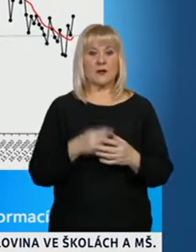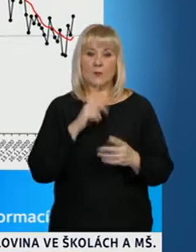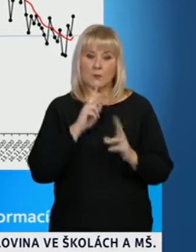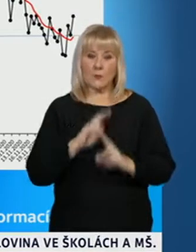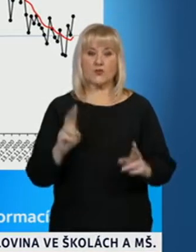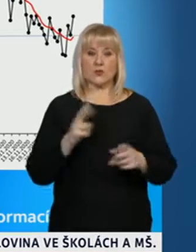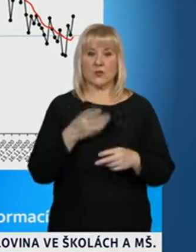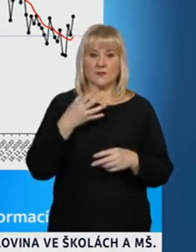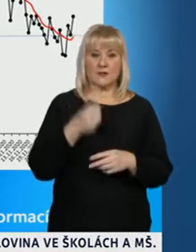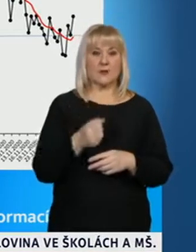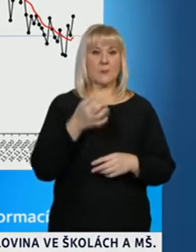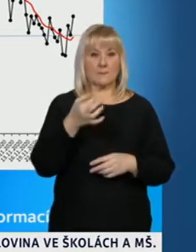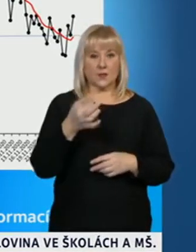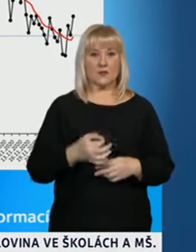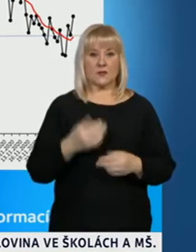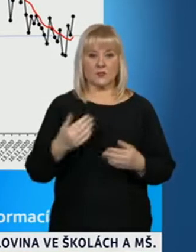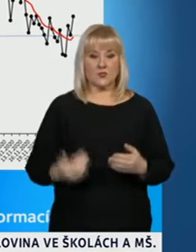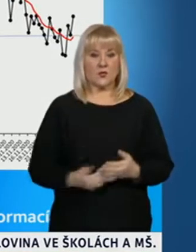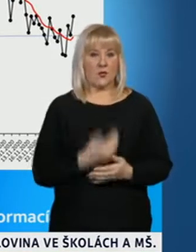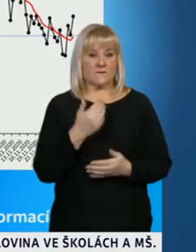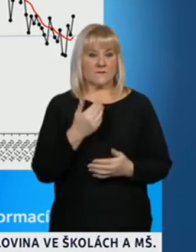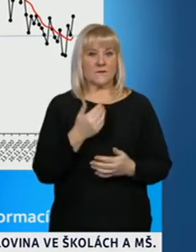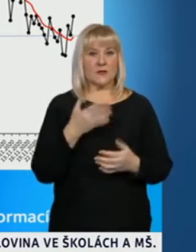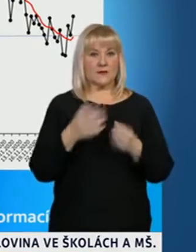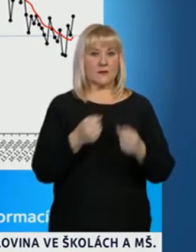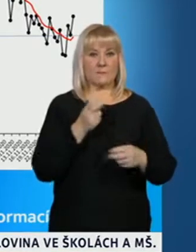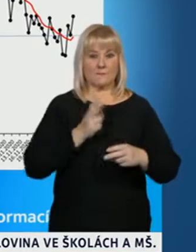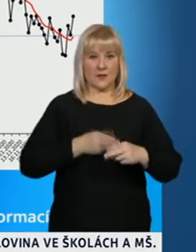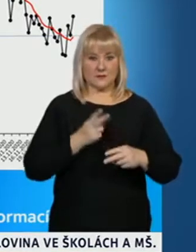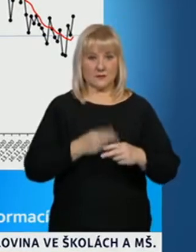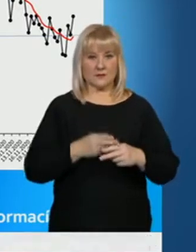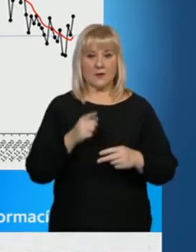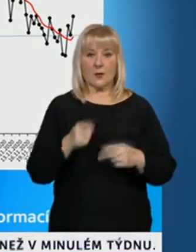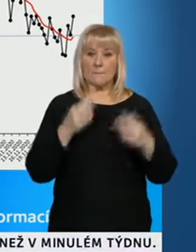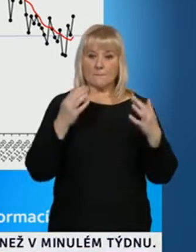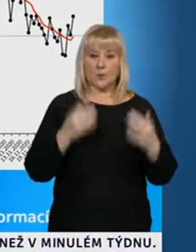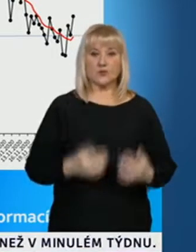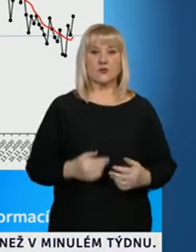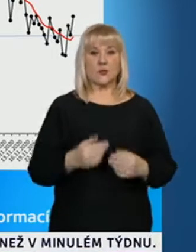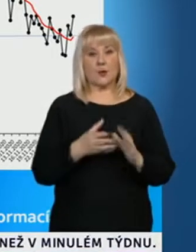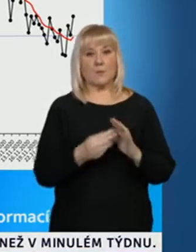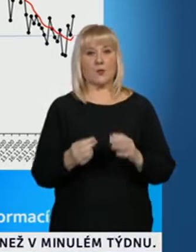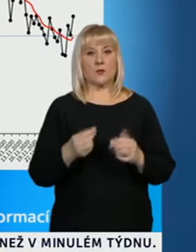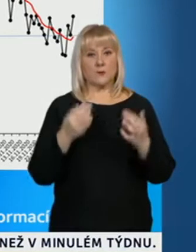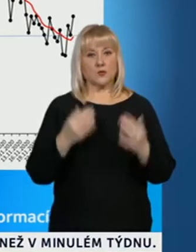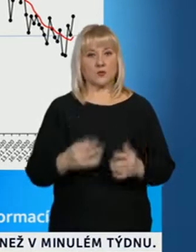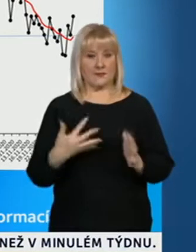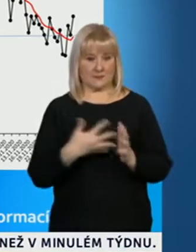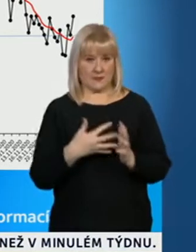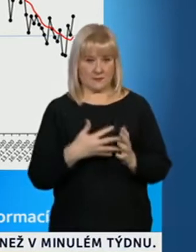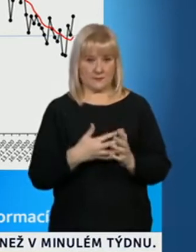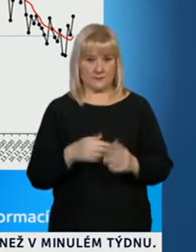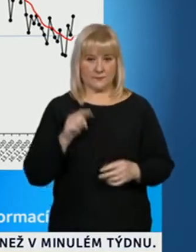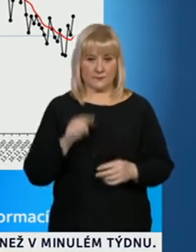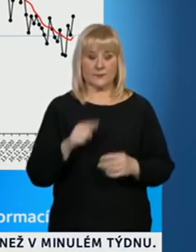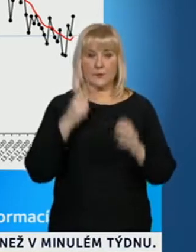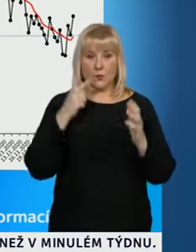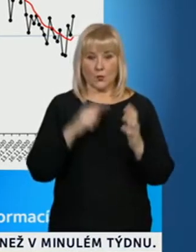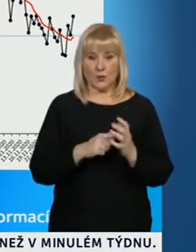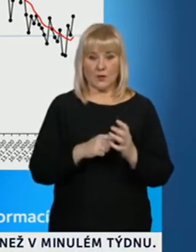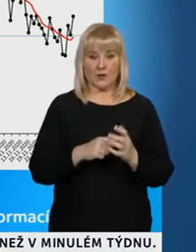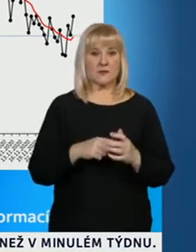neboli procento nově diagnostikovaných pacientů počítáno na objem testů. Tento parametr nám ukazuje